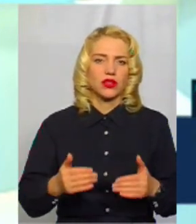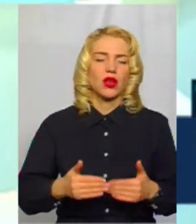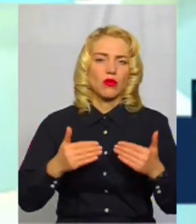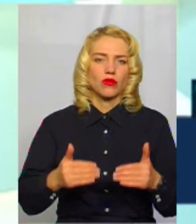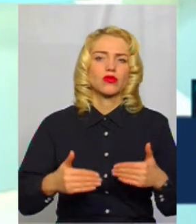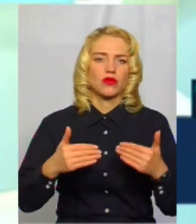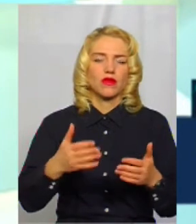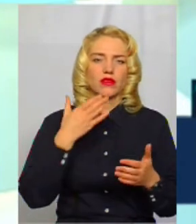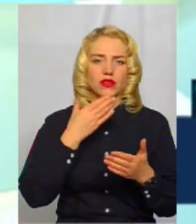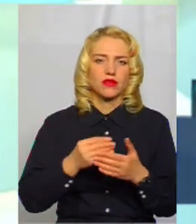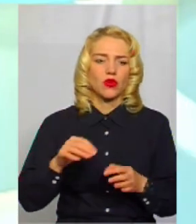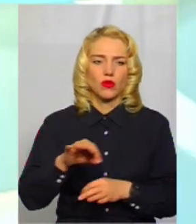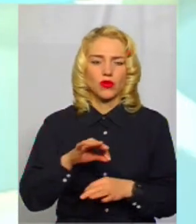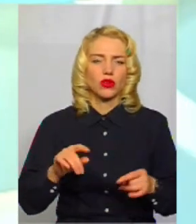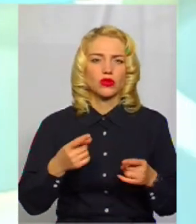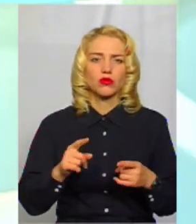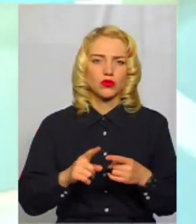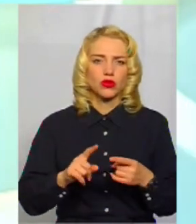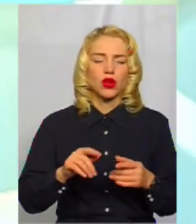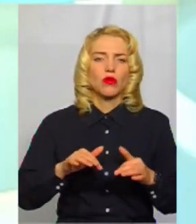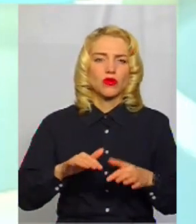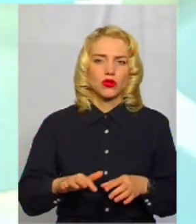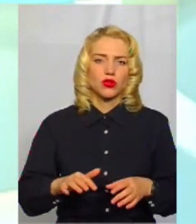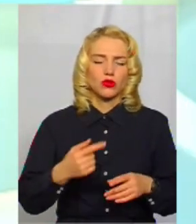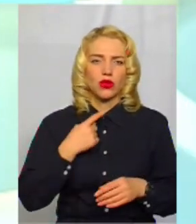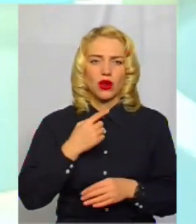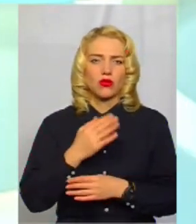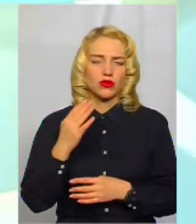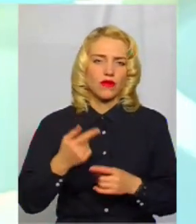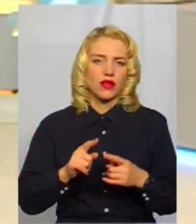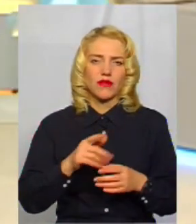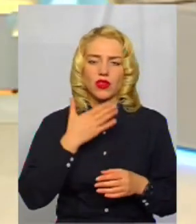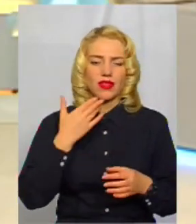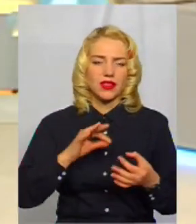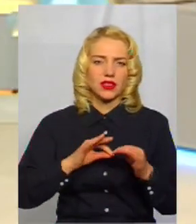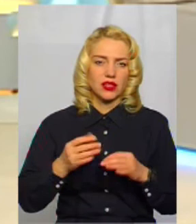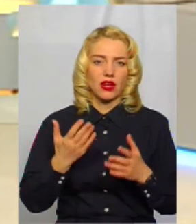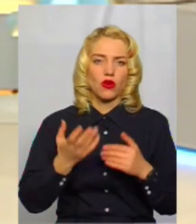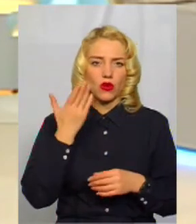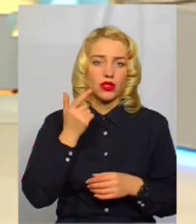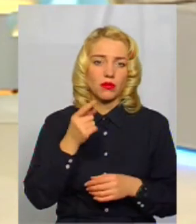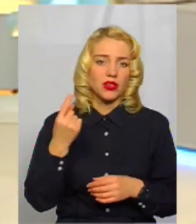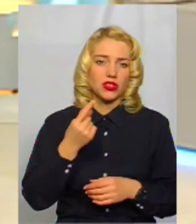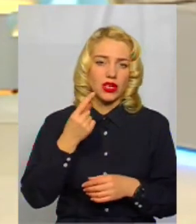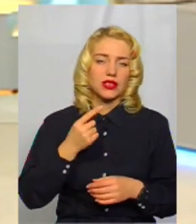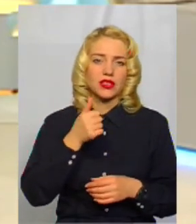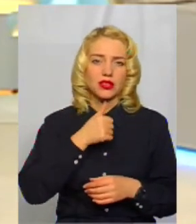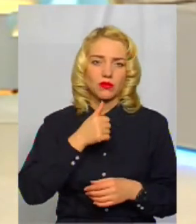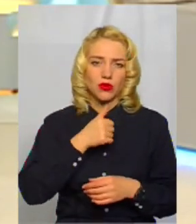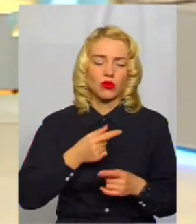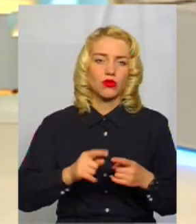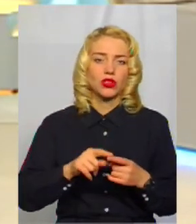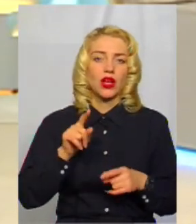проєкту. Обов'язково, тому що процедура голосування, вона не складна, але коли ти перший раз пробуєш, воно іноді не